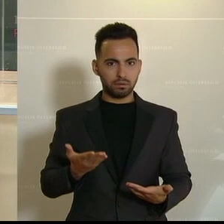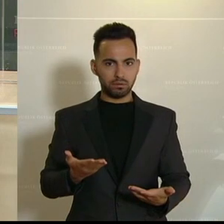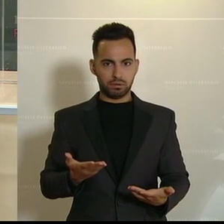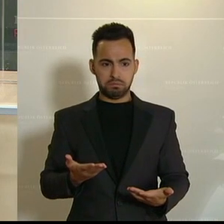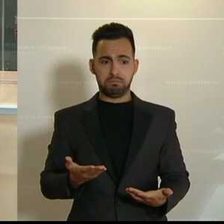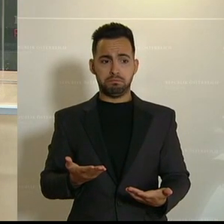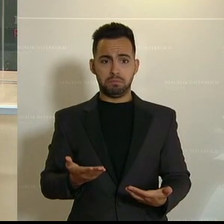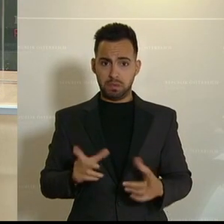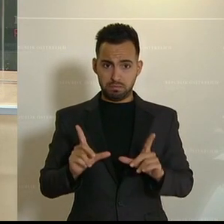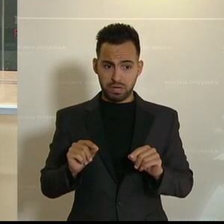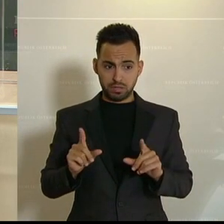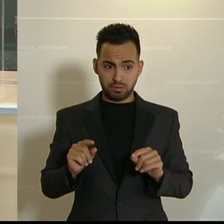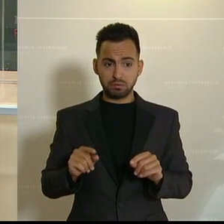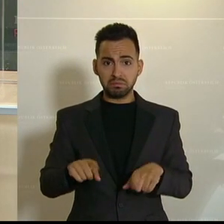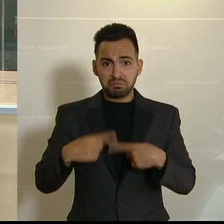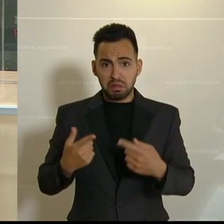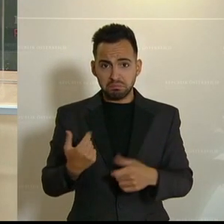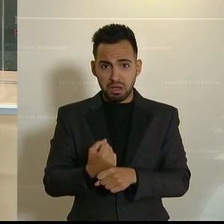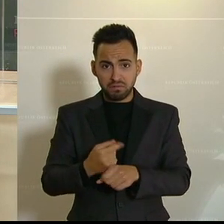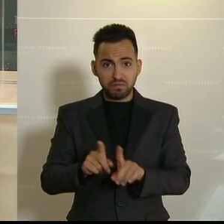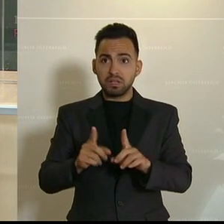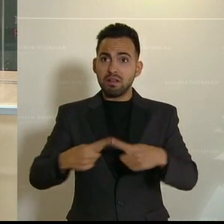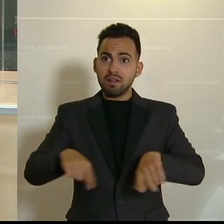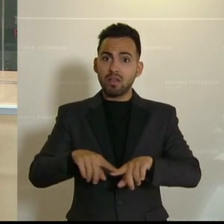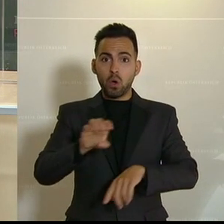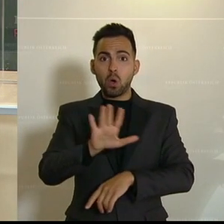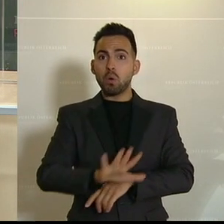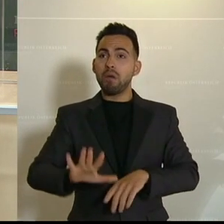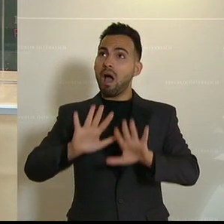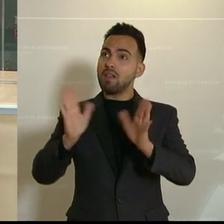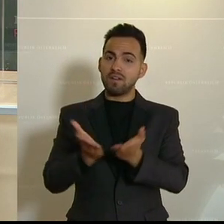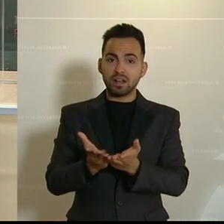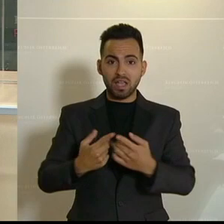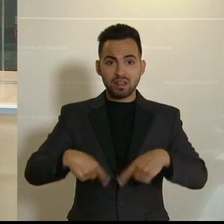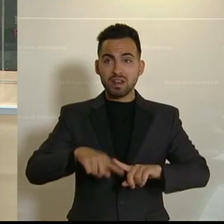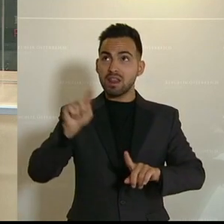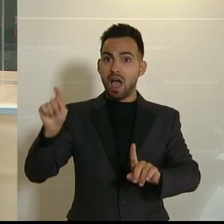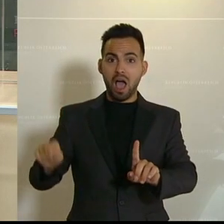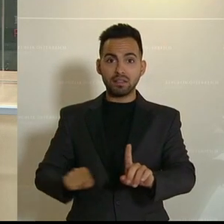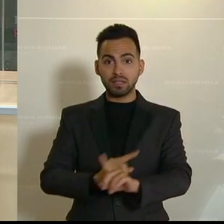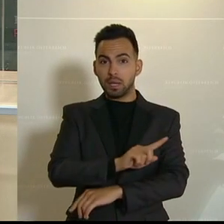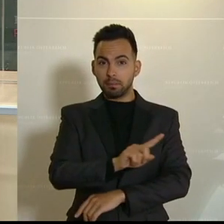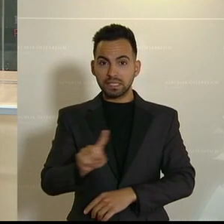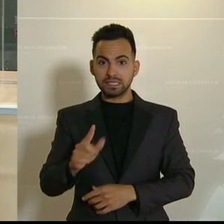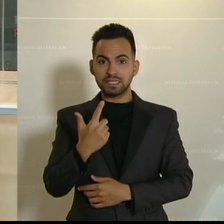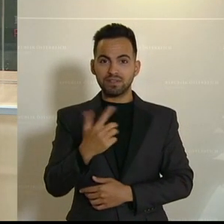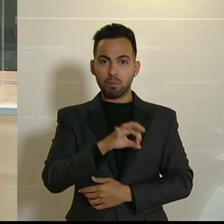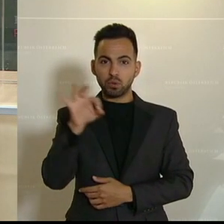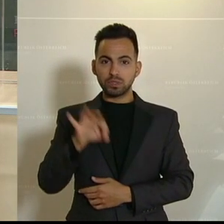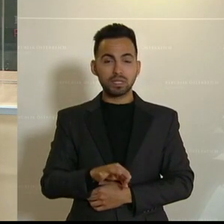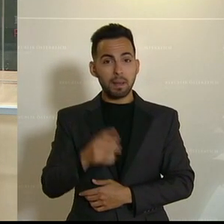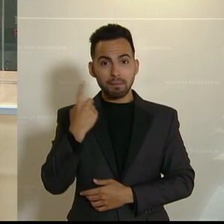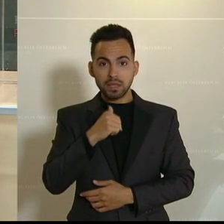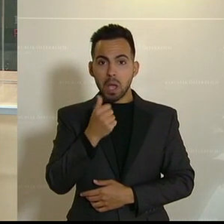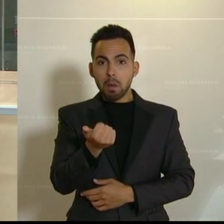sondern dann würden Sie das machen, wie es jedes Land in Europa macht, nämlich bis zu zwei Prozent. Da reden wir jetzt nicht von ein